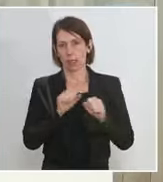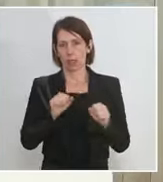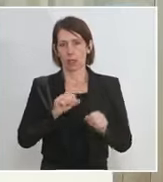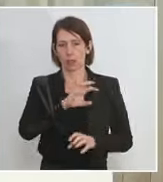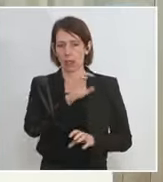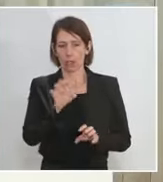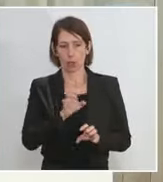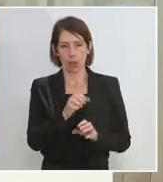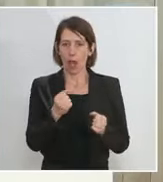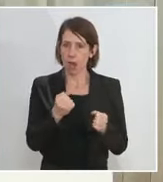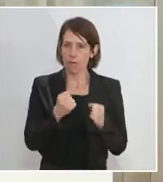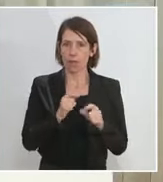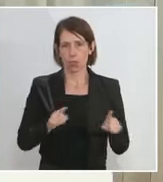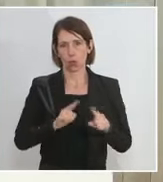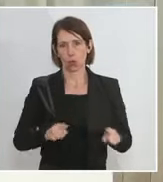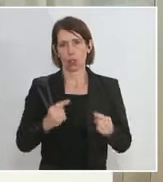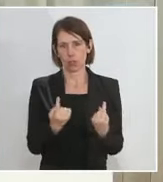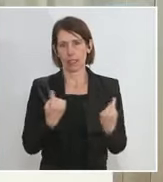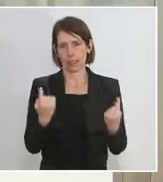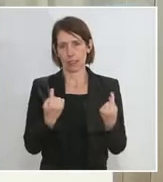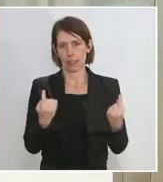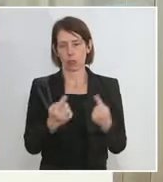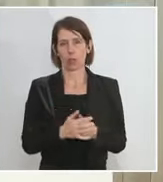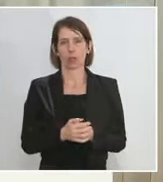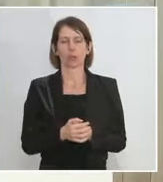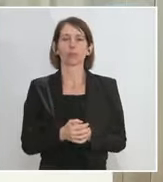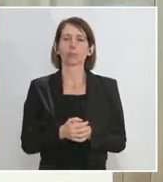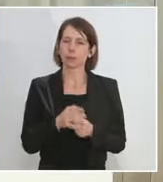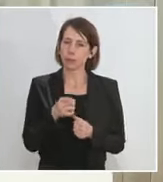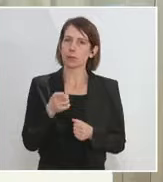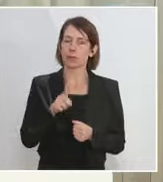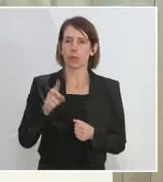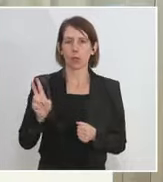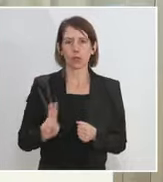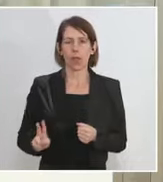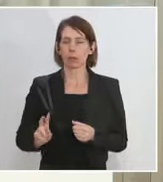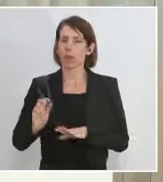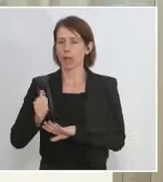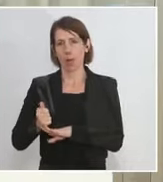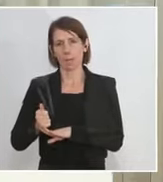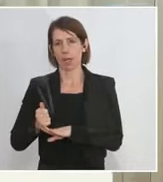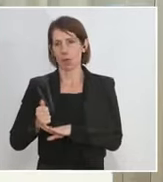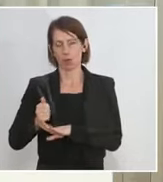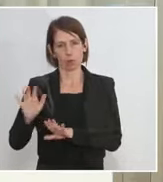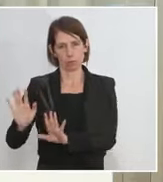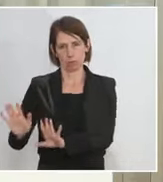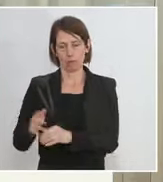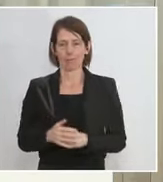sehr unterschiedliche Situationen. Was die weitere Bearbeitung betrifft, auch da ist Vorarlberg ein Pilot. Die Zahl der